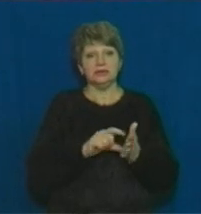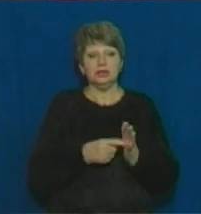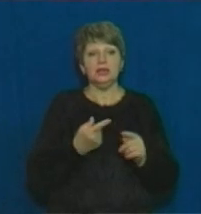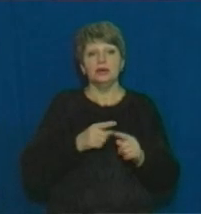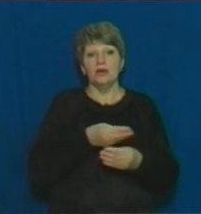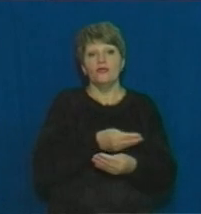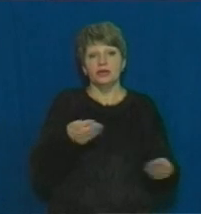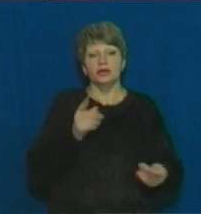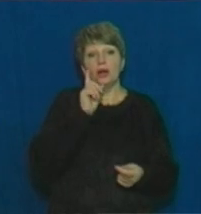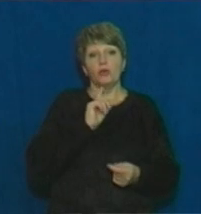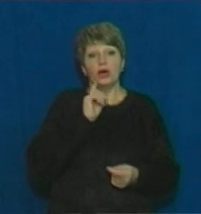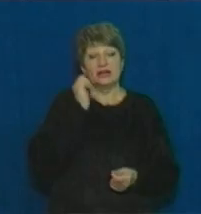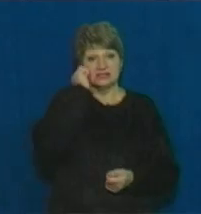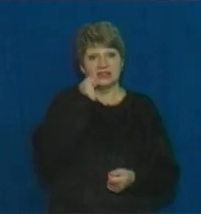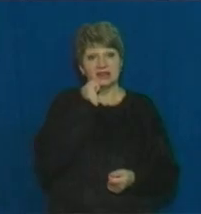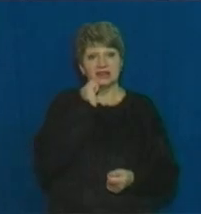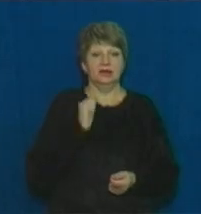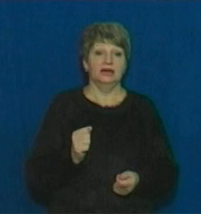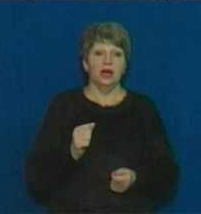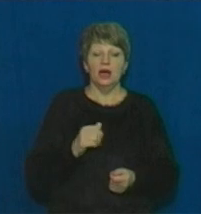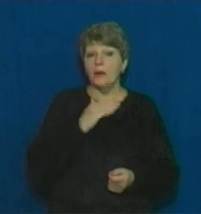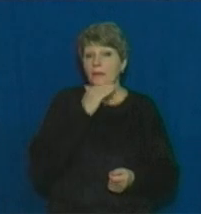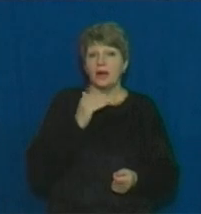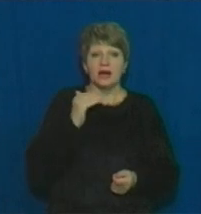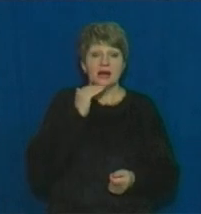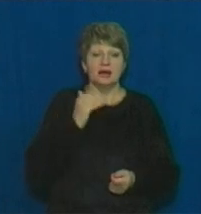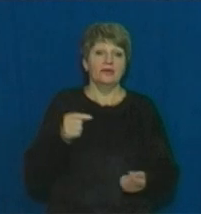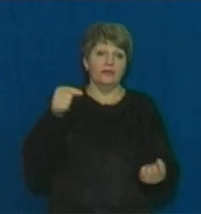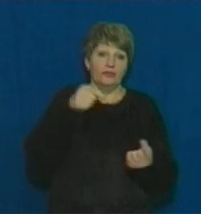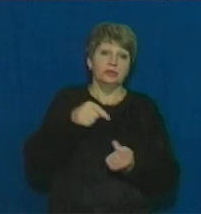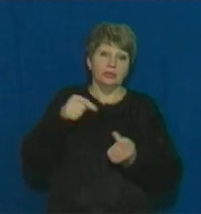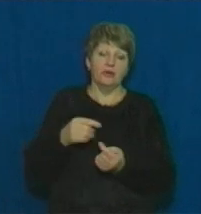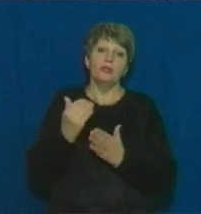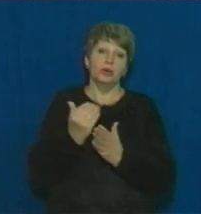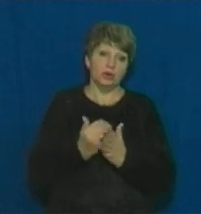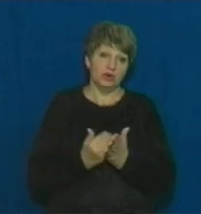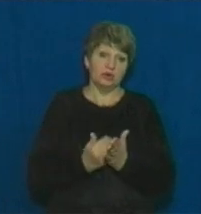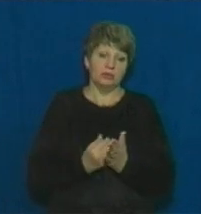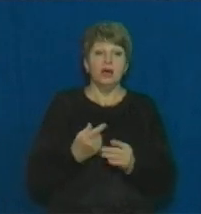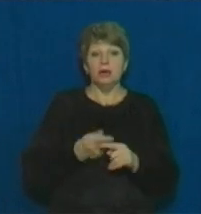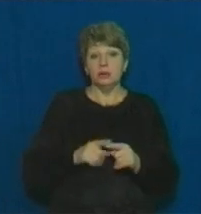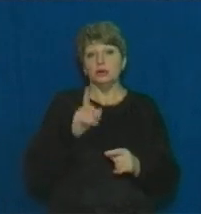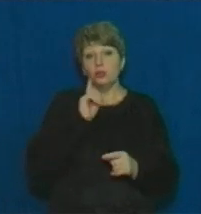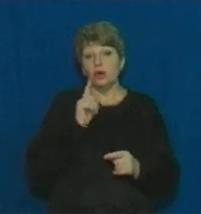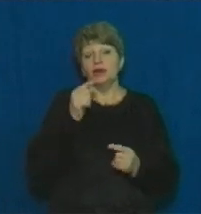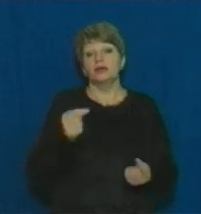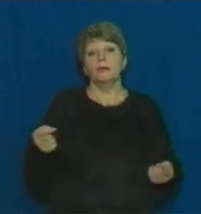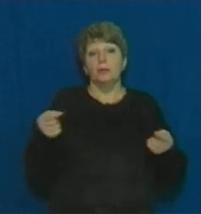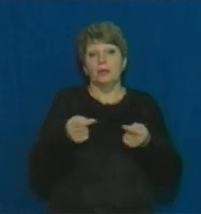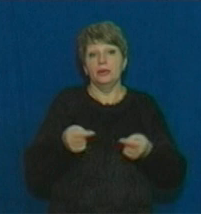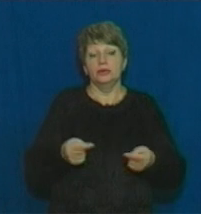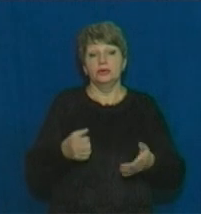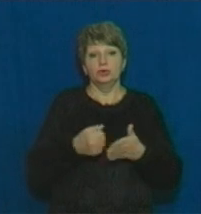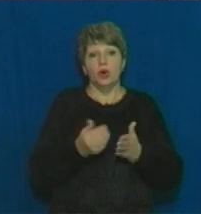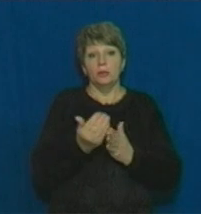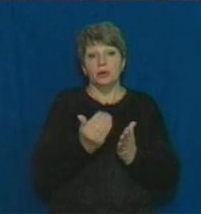старі із фондів бібліотеки. Досить багато із цих книг відповідає програмі, тому вони підходять до програм, які